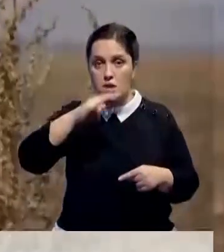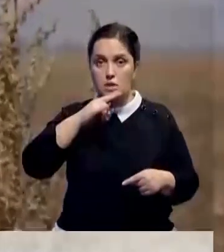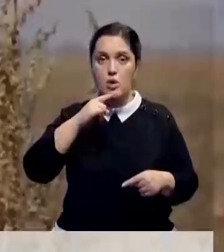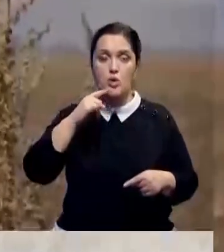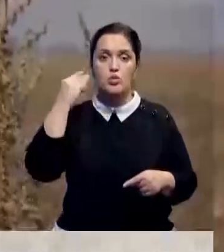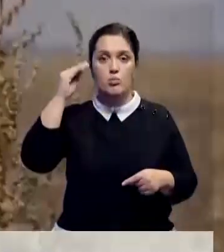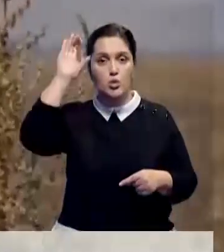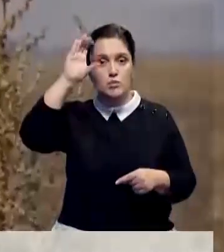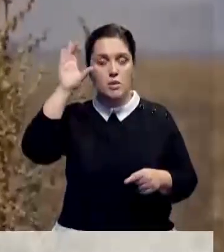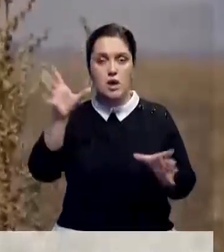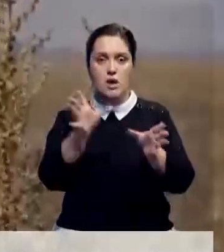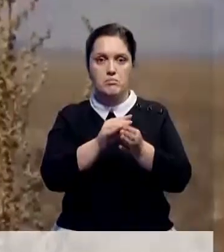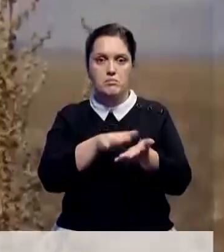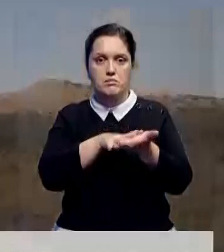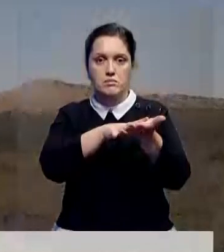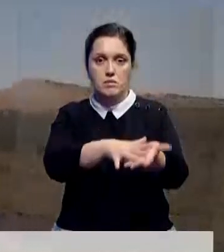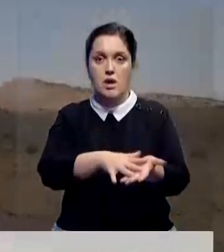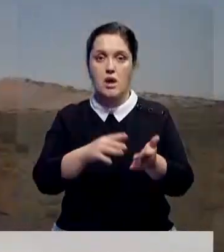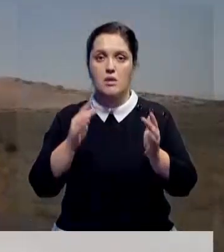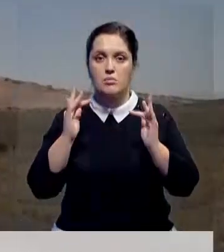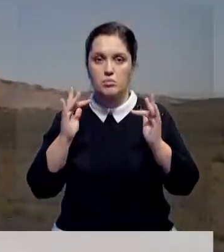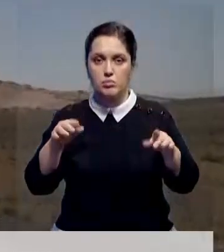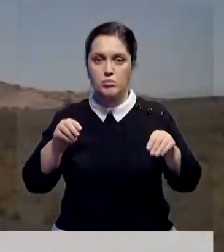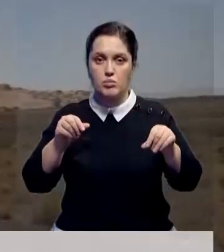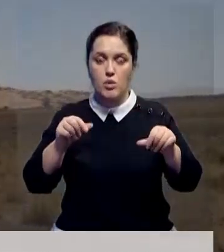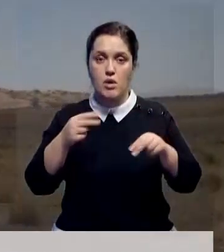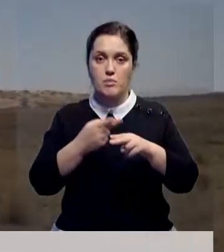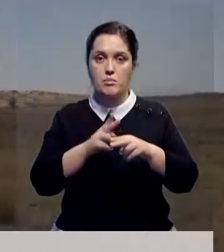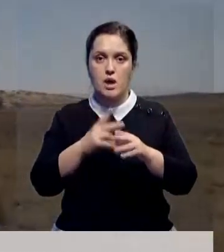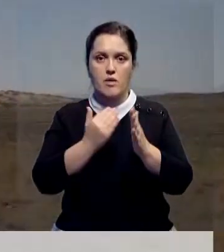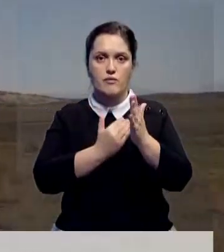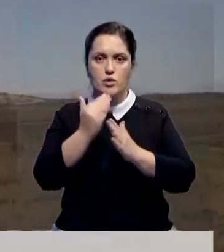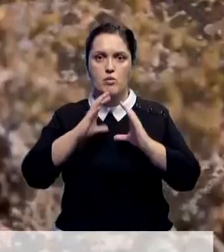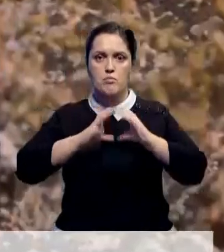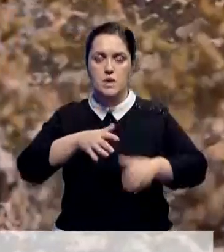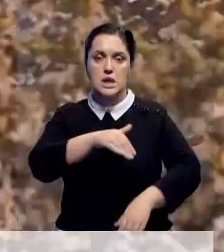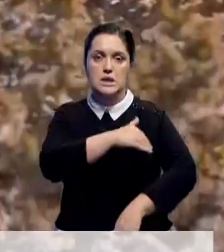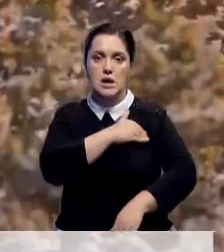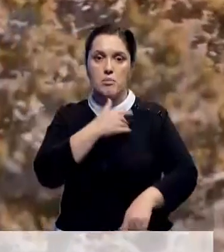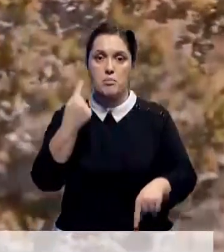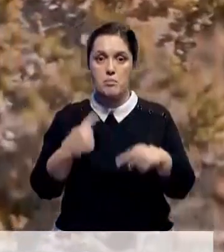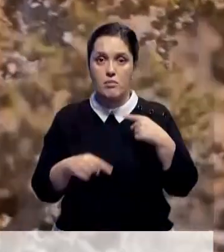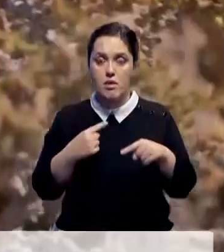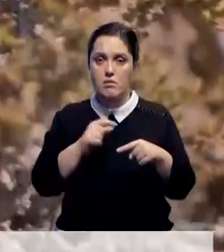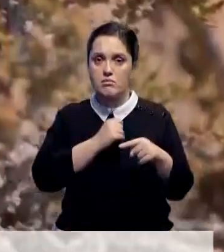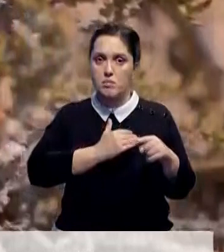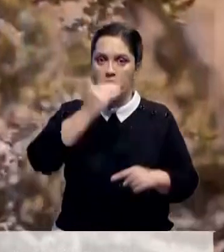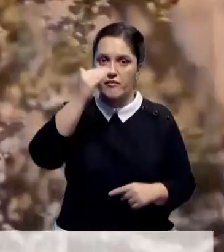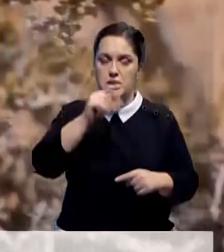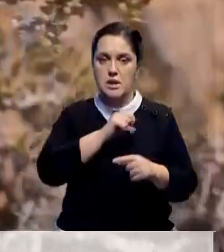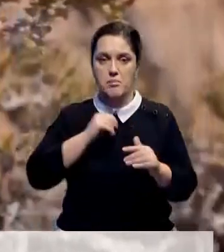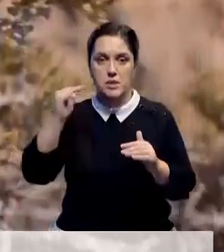Узбекистан. В пустынных территориях трех стран отмечается одна из самых высоких в мире температурной разниц максимума и минимума.